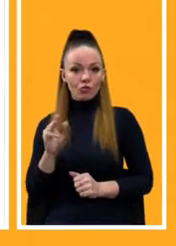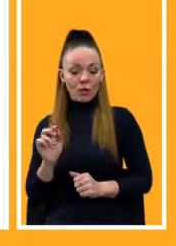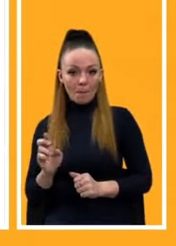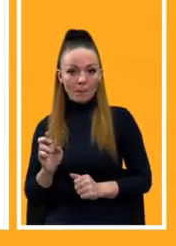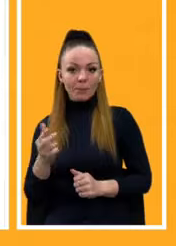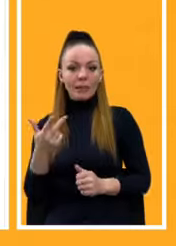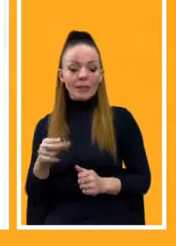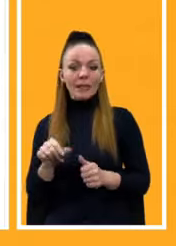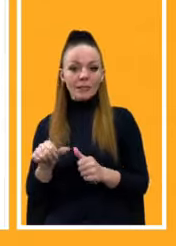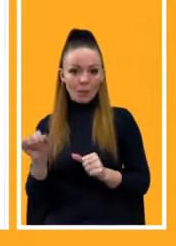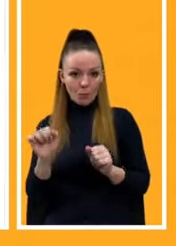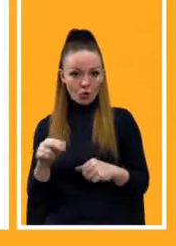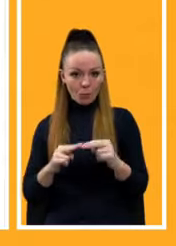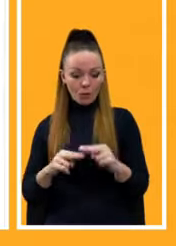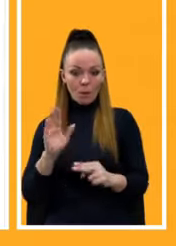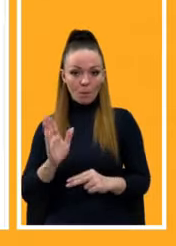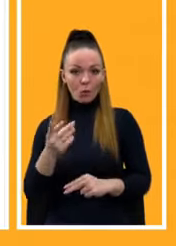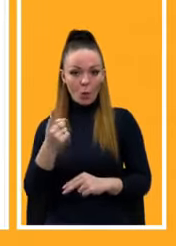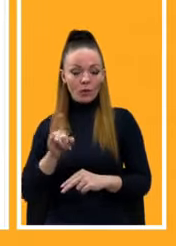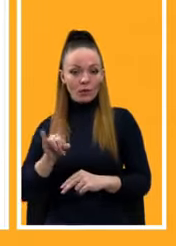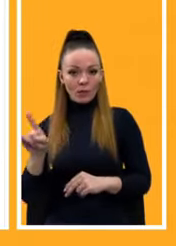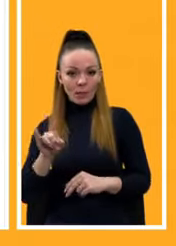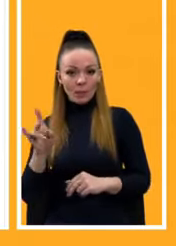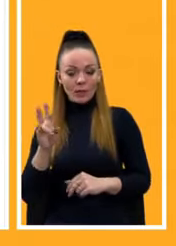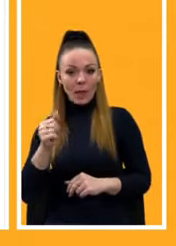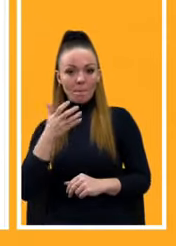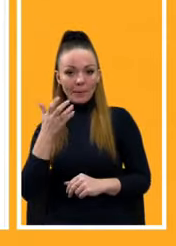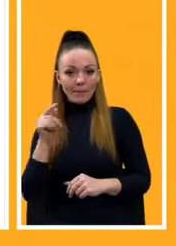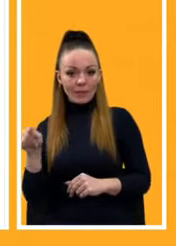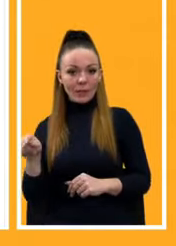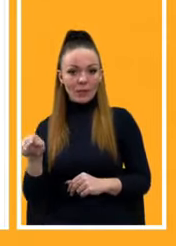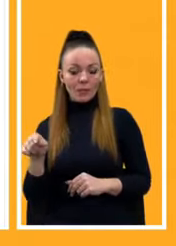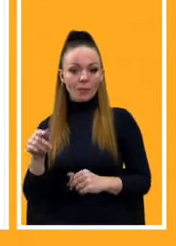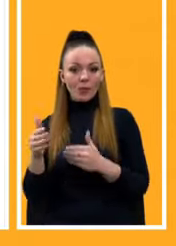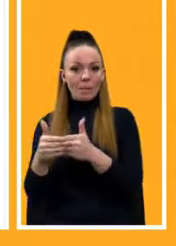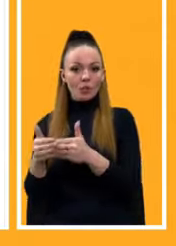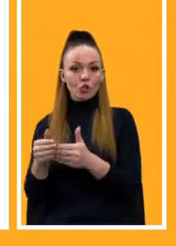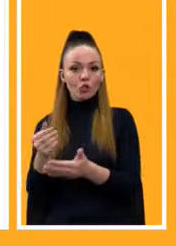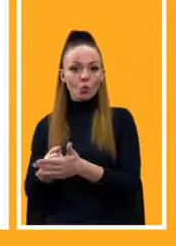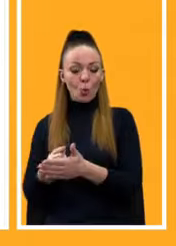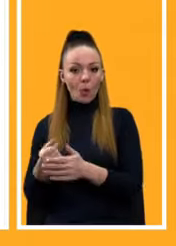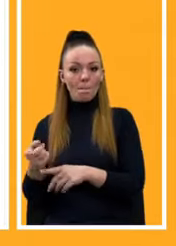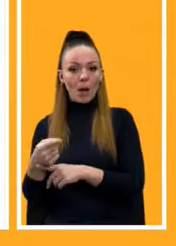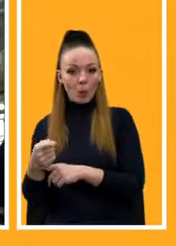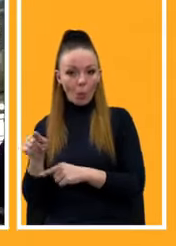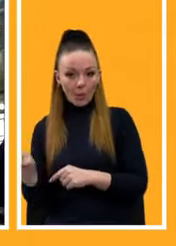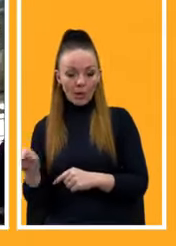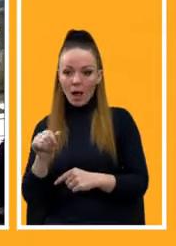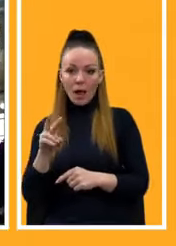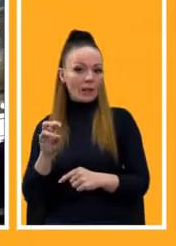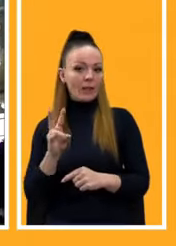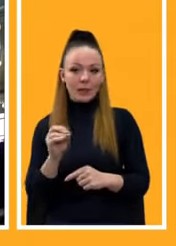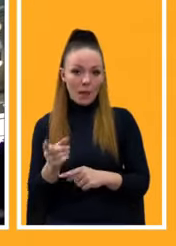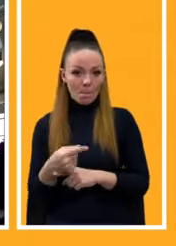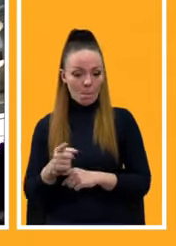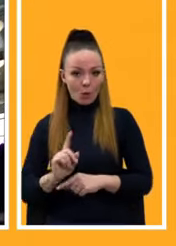можна це будувати. Буде один аеропорт на півдні, ближче до Маріуполя, але не Маріуполь, звичайно,